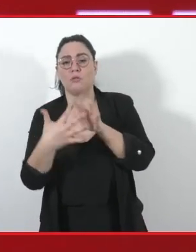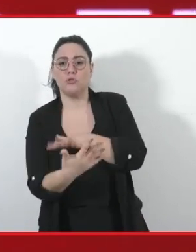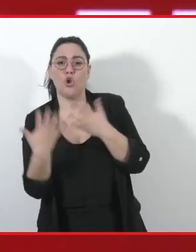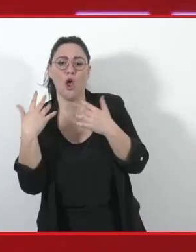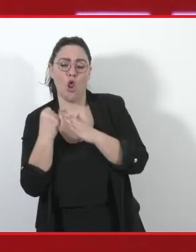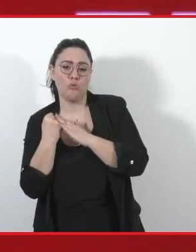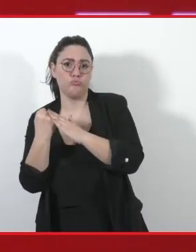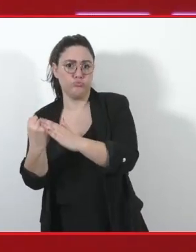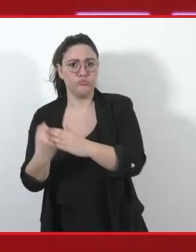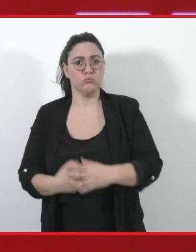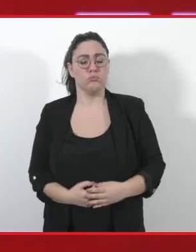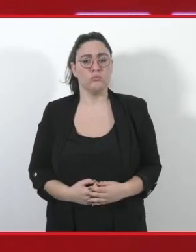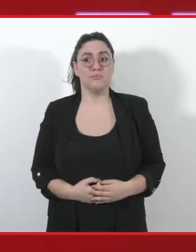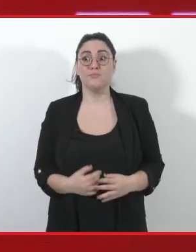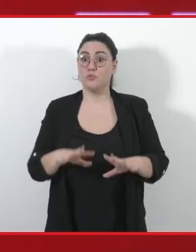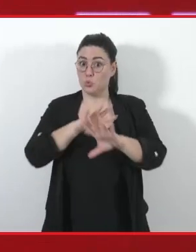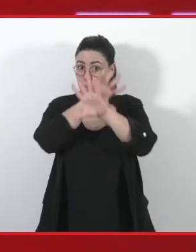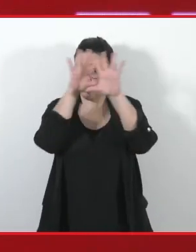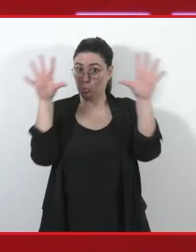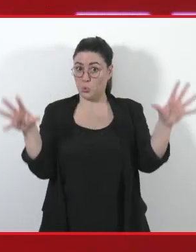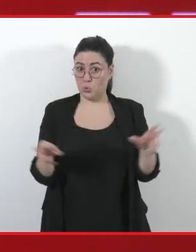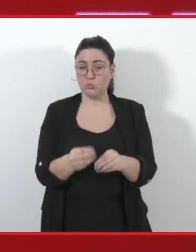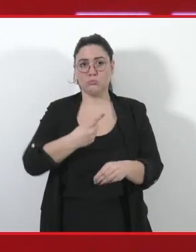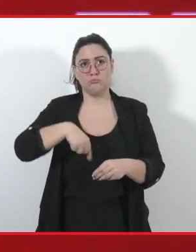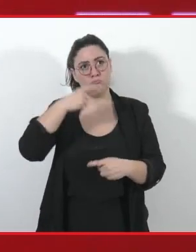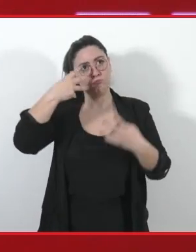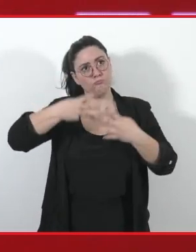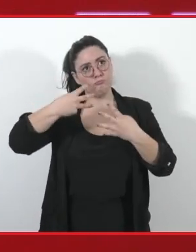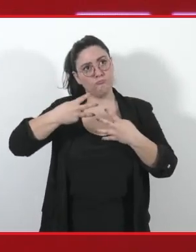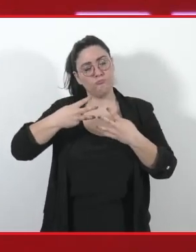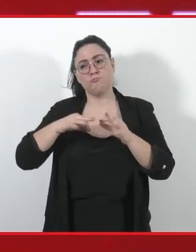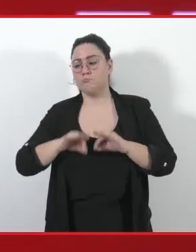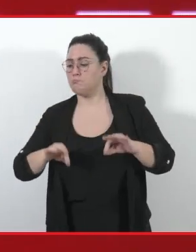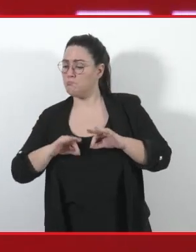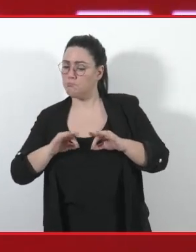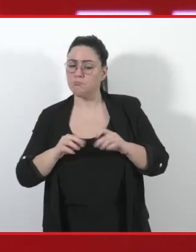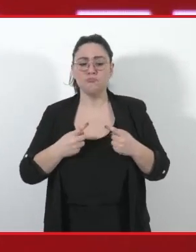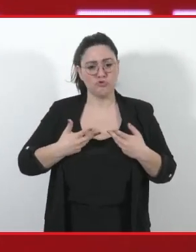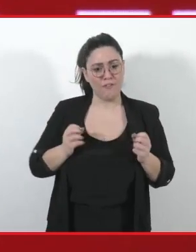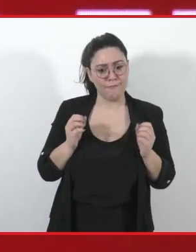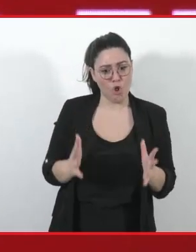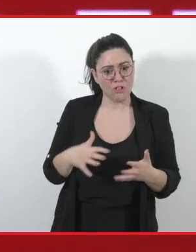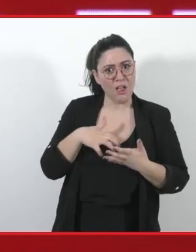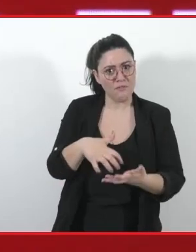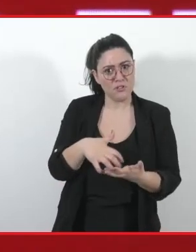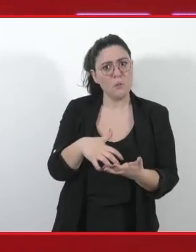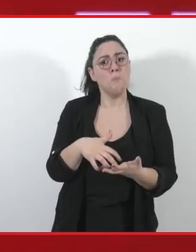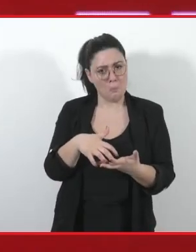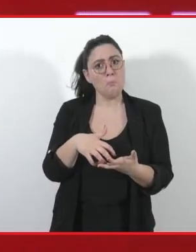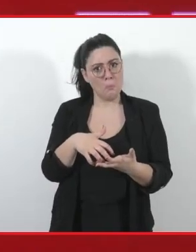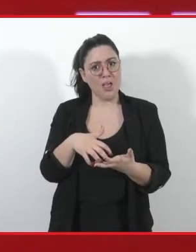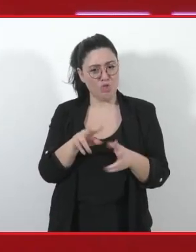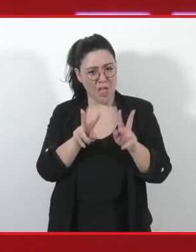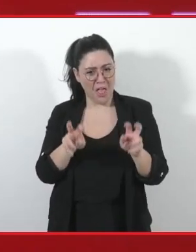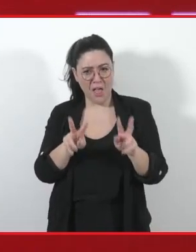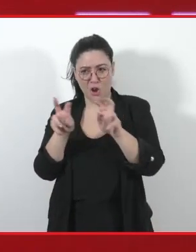Tutto questo, questa nostra capacità di elaborazione, questa nostra volontà di investire su questi temi,